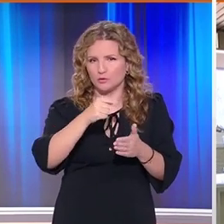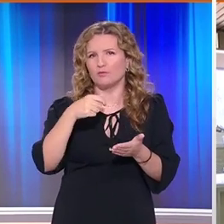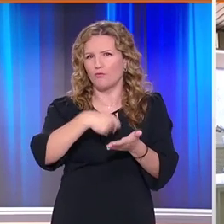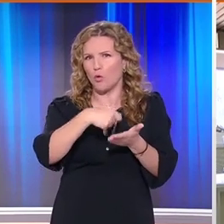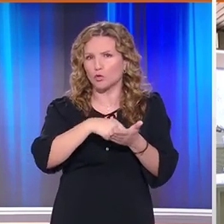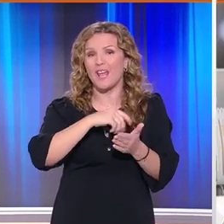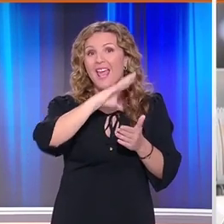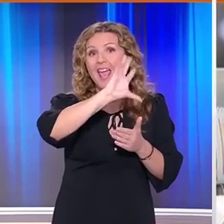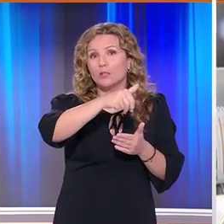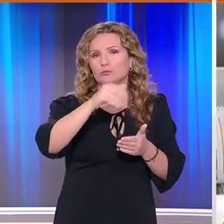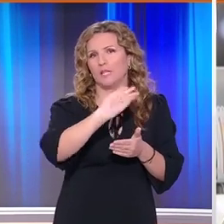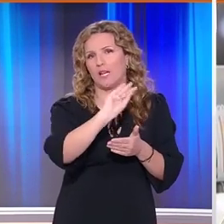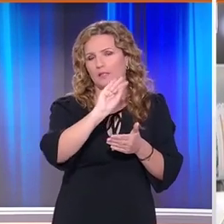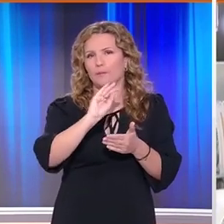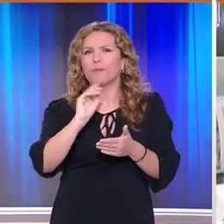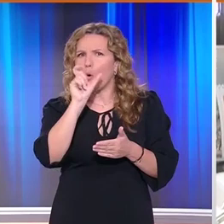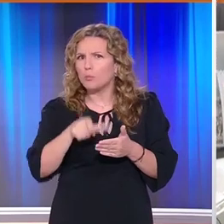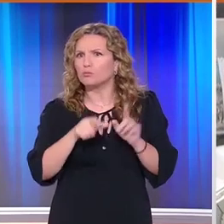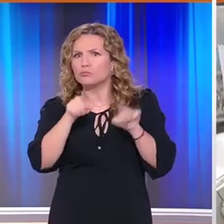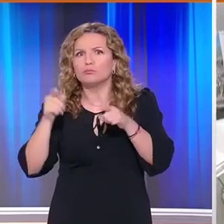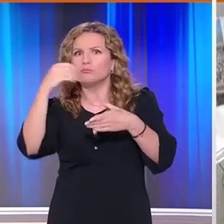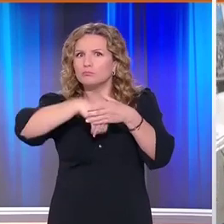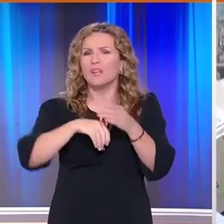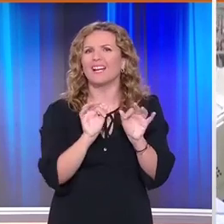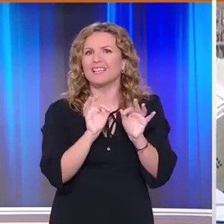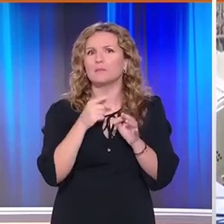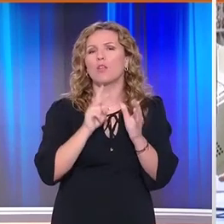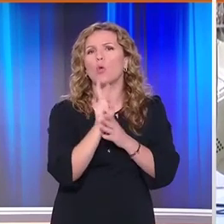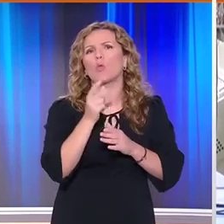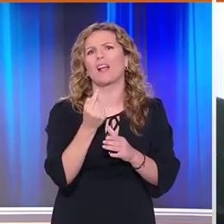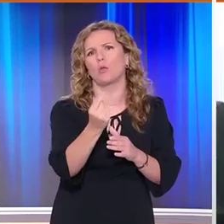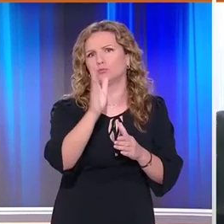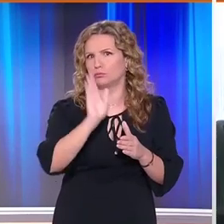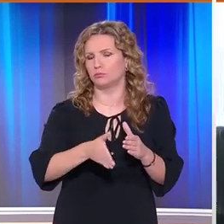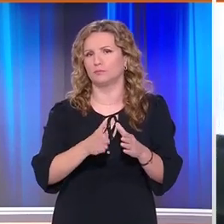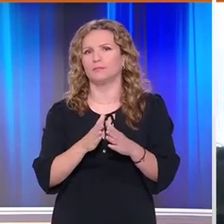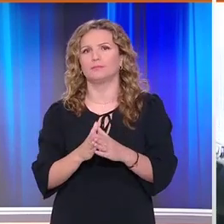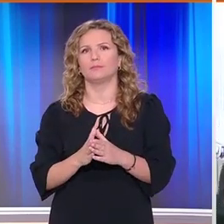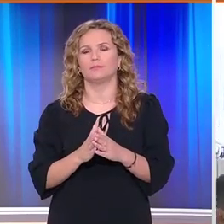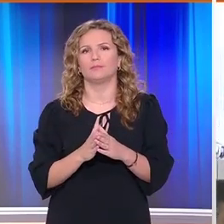μεθαύριο Τετάρτη με τους φορολογούμενους να μπορούν να μπουν στην πάγια αρρύθμιση των 12 δόσεων